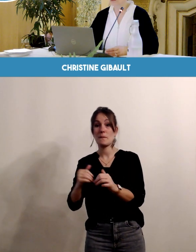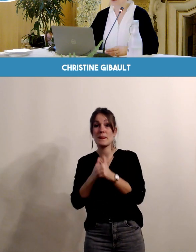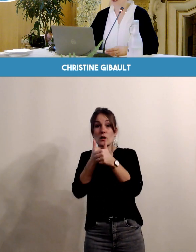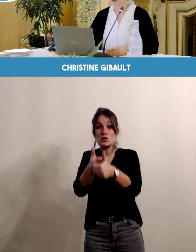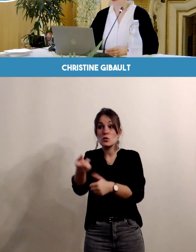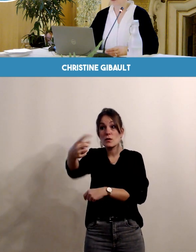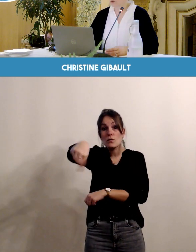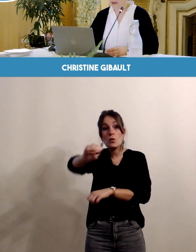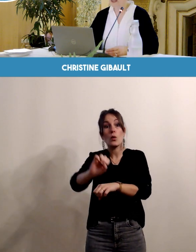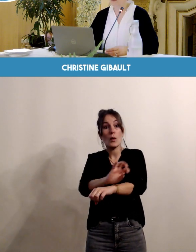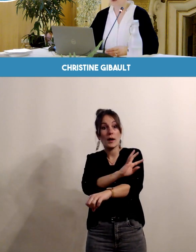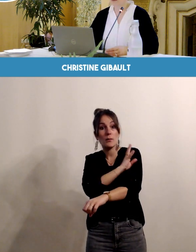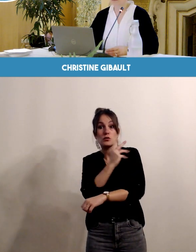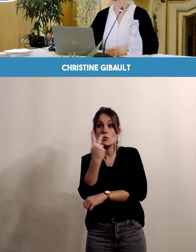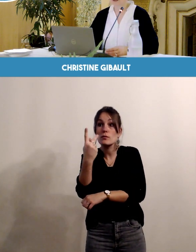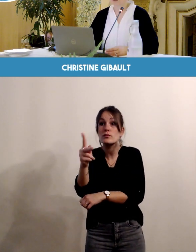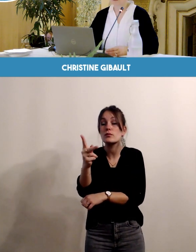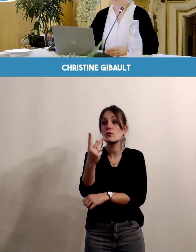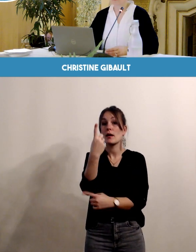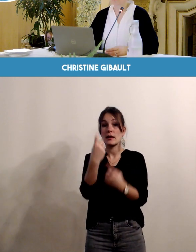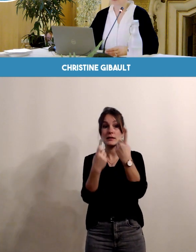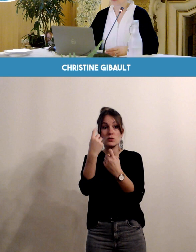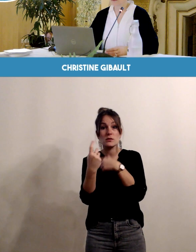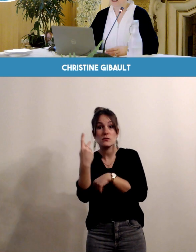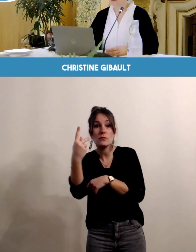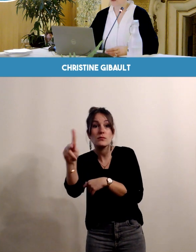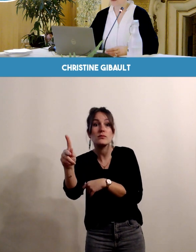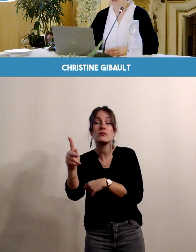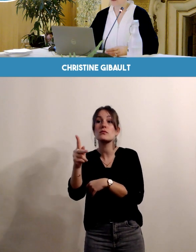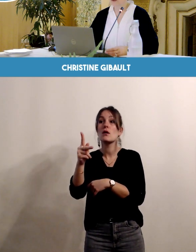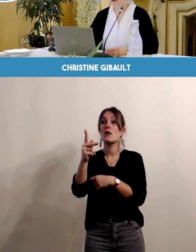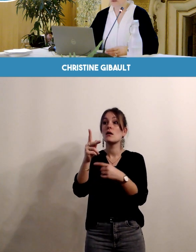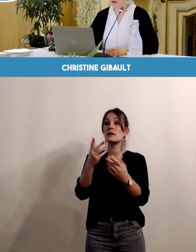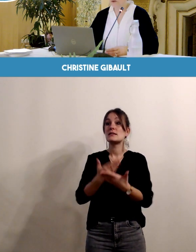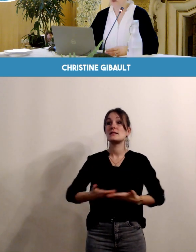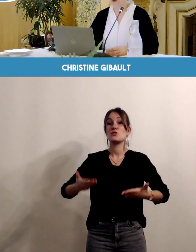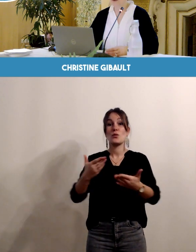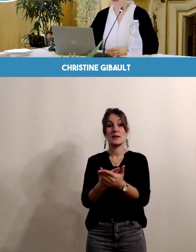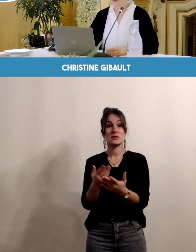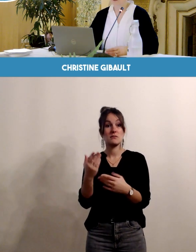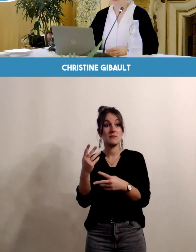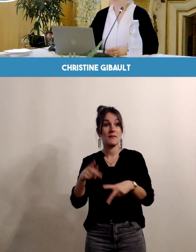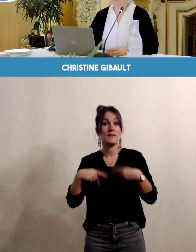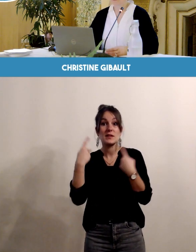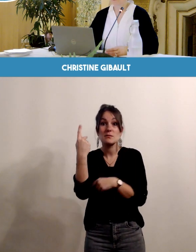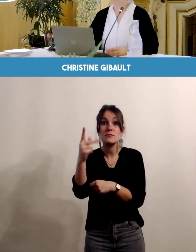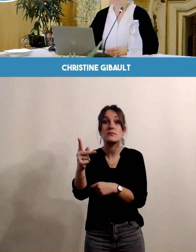émotions, de vos perceptions, de votre contexte de vie et de votre environnement.